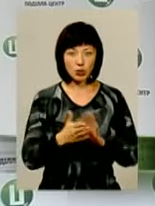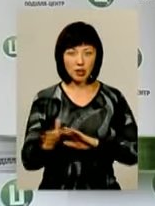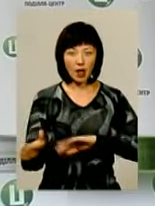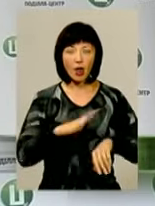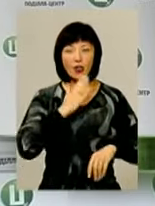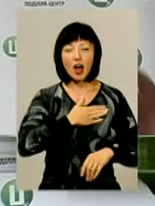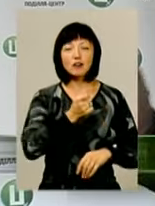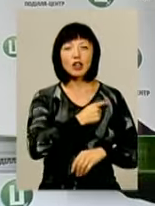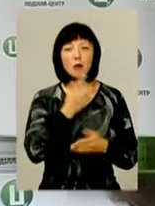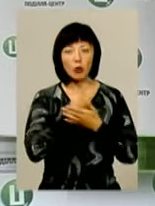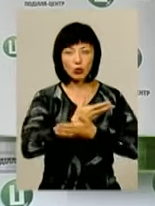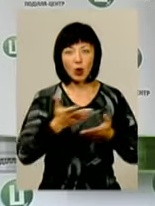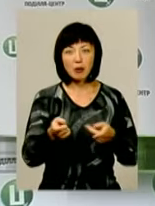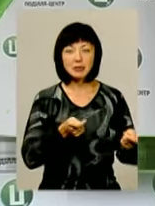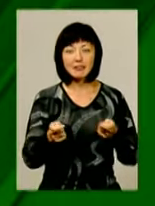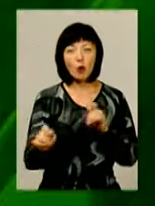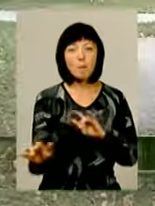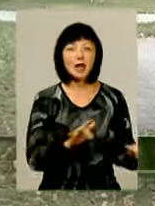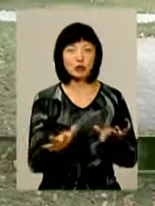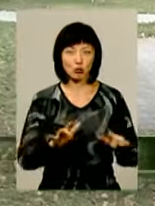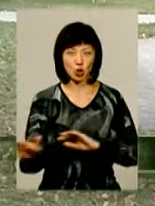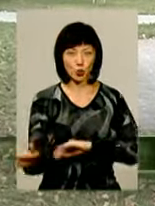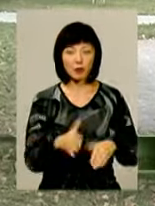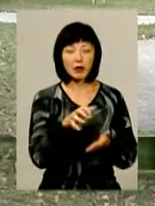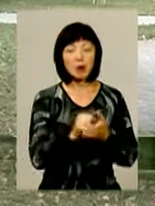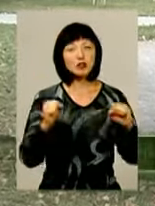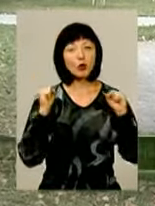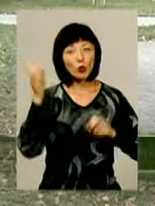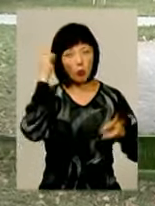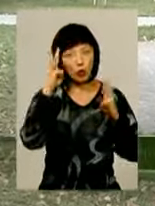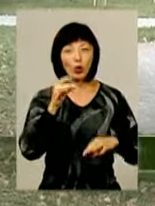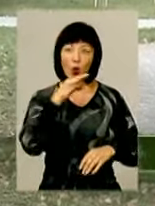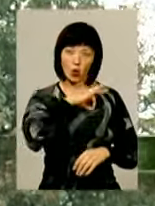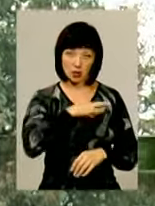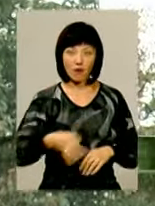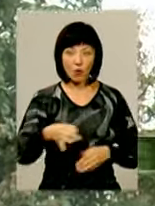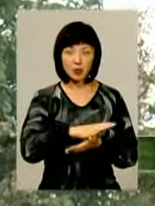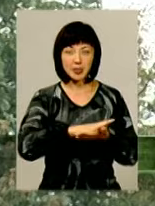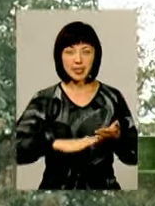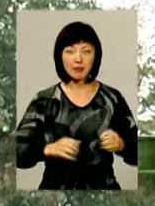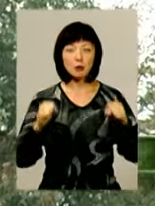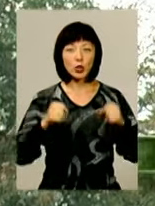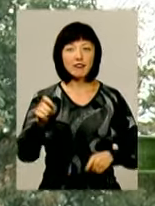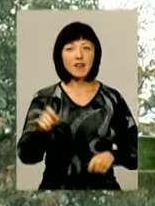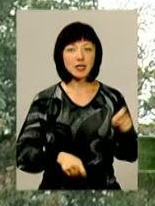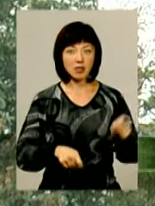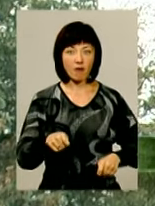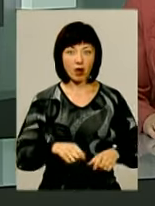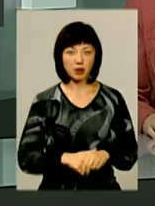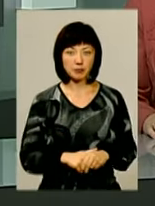прозорість адміністративного менеджменту. Займатися спортом модно і корисно. В області триває спортивний фестиваль.